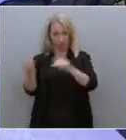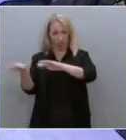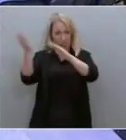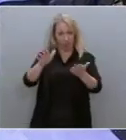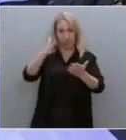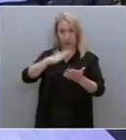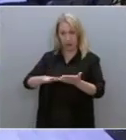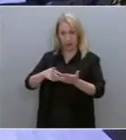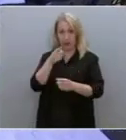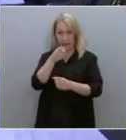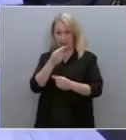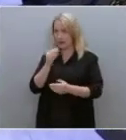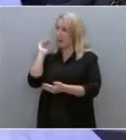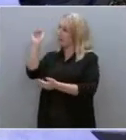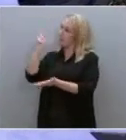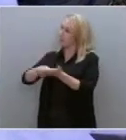είπατε.